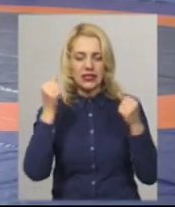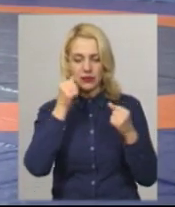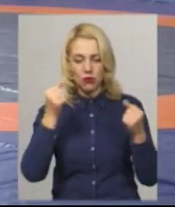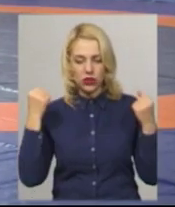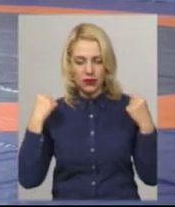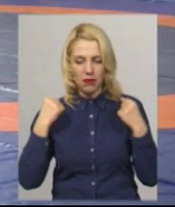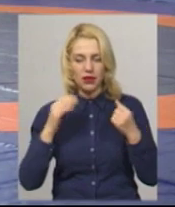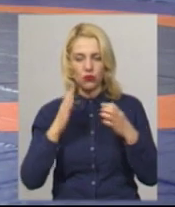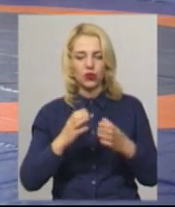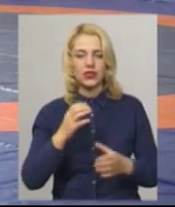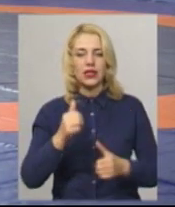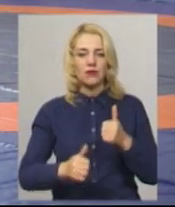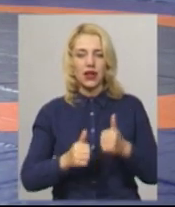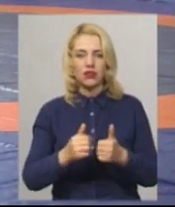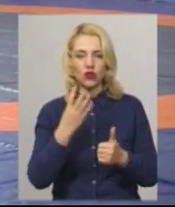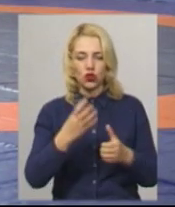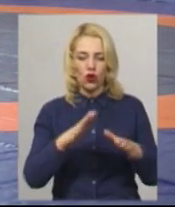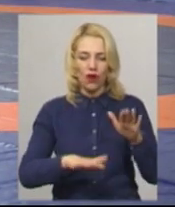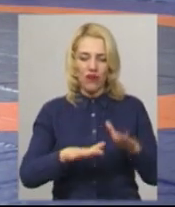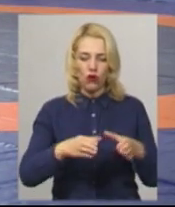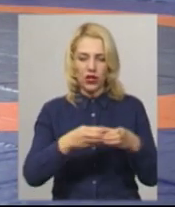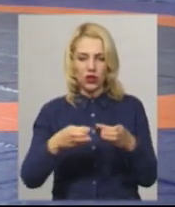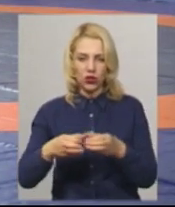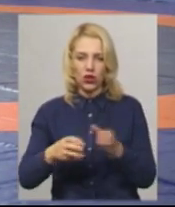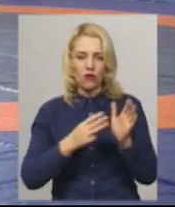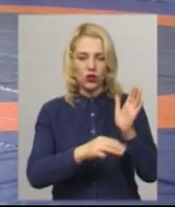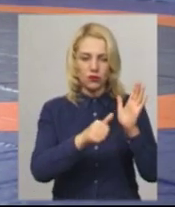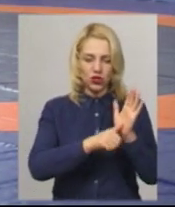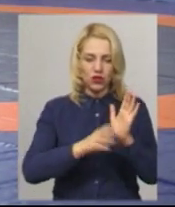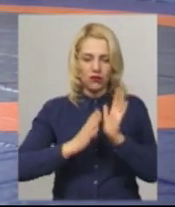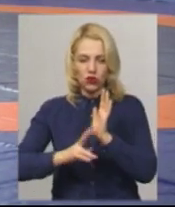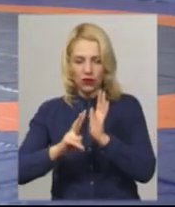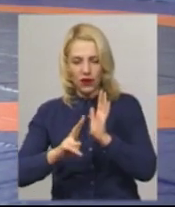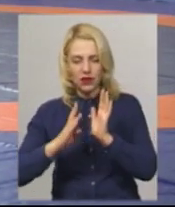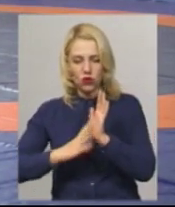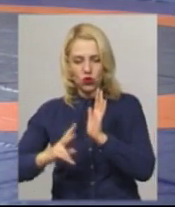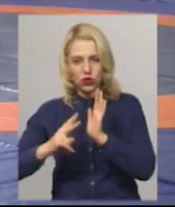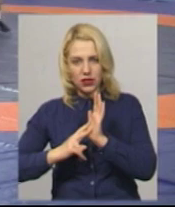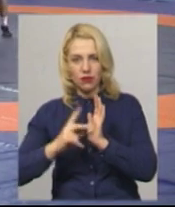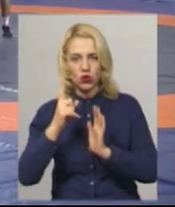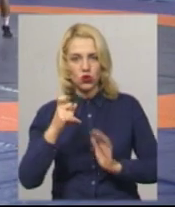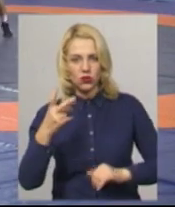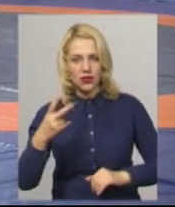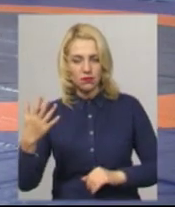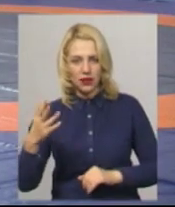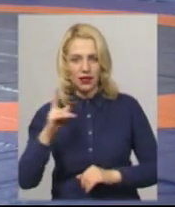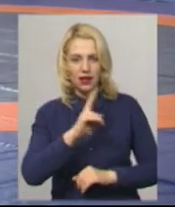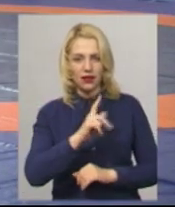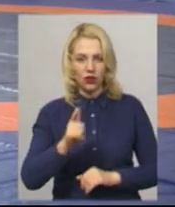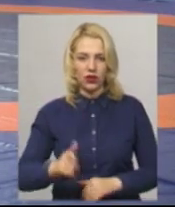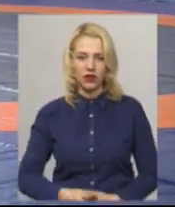чотирьох вагових категоріях. Це 86 кг, 92 кг, 97 кг і категорія до 125 кг.